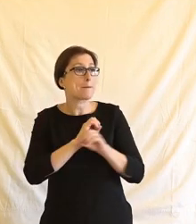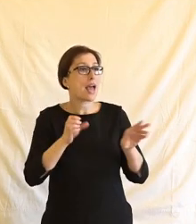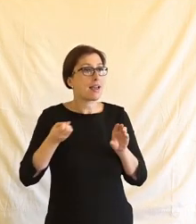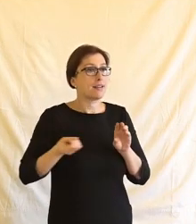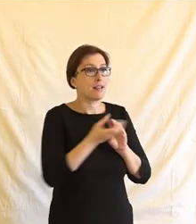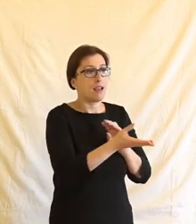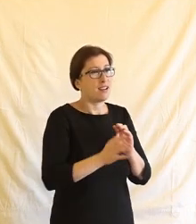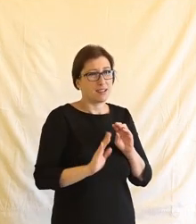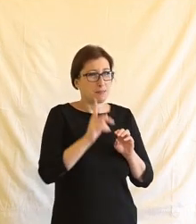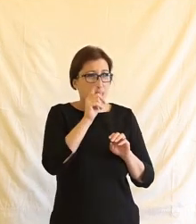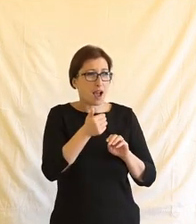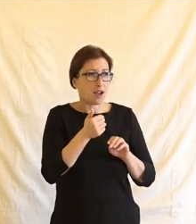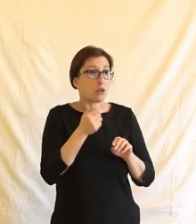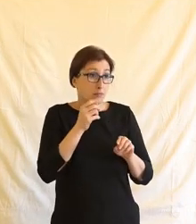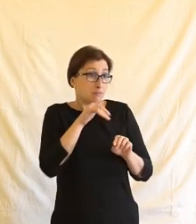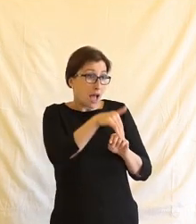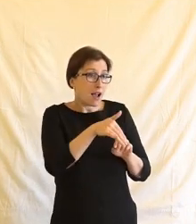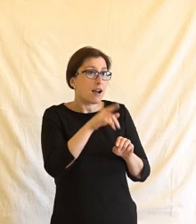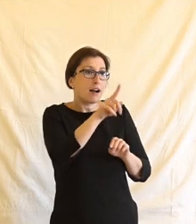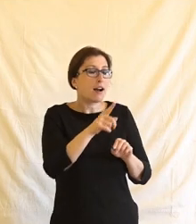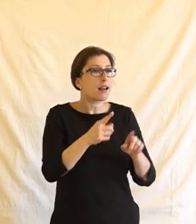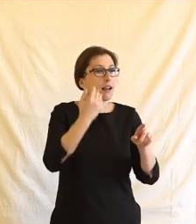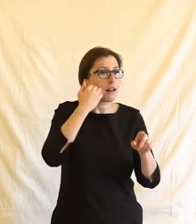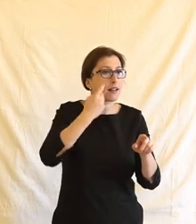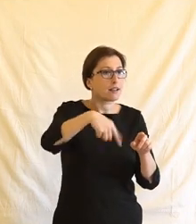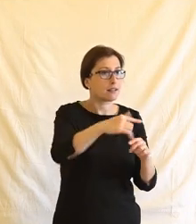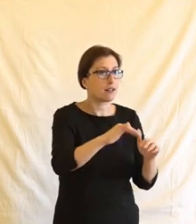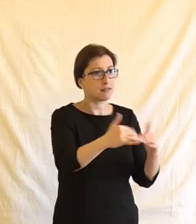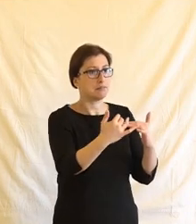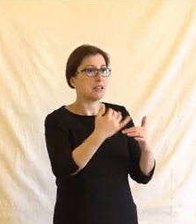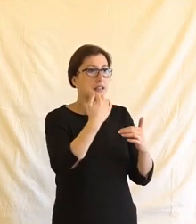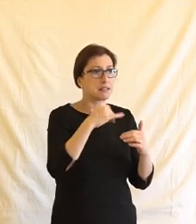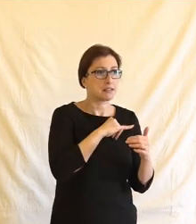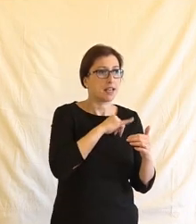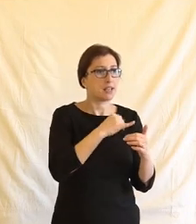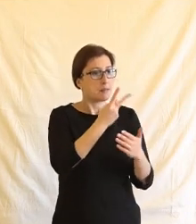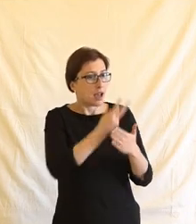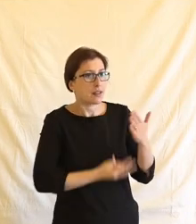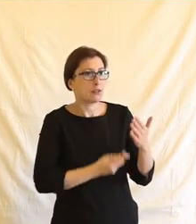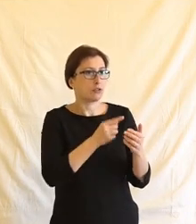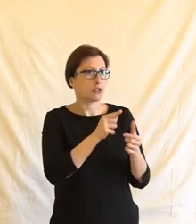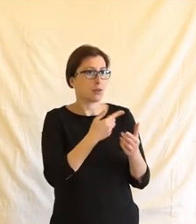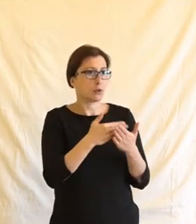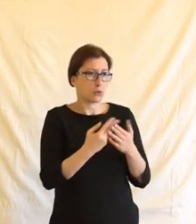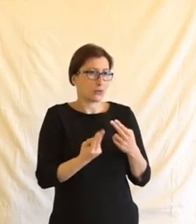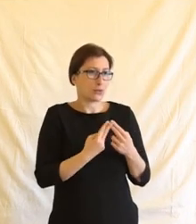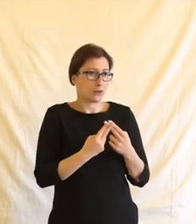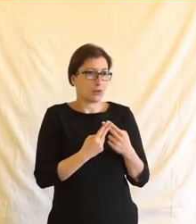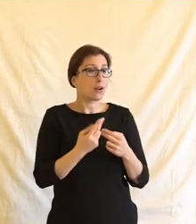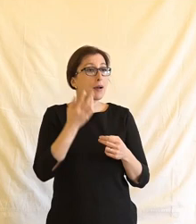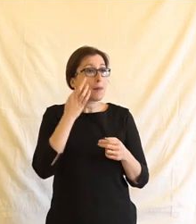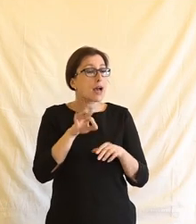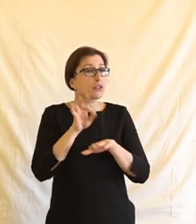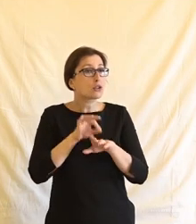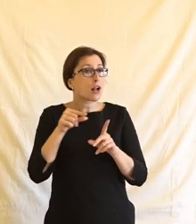neprodává a je strašně těžký to tam dostat a vůbec zajistit, aby to někdo četl. Takže souhlasím s se řekla paní dotorka Patinová, že